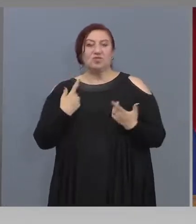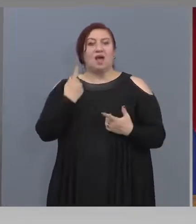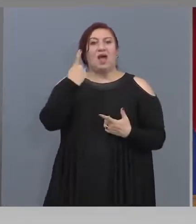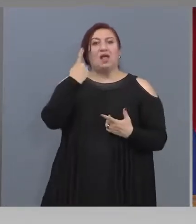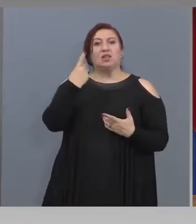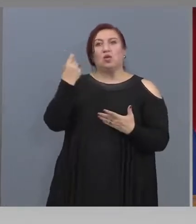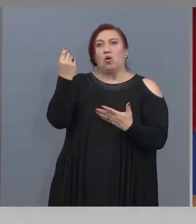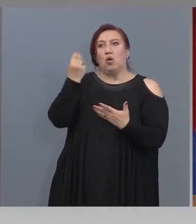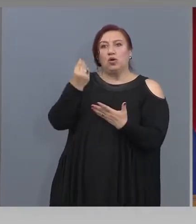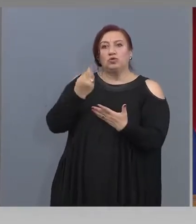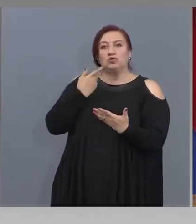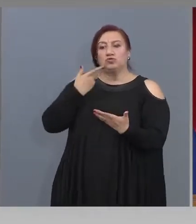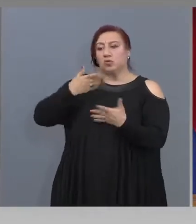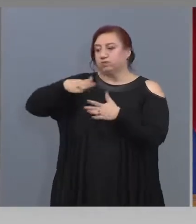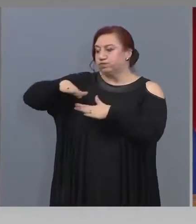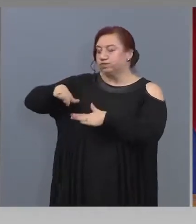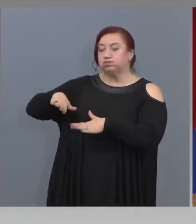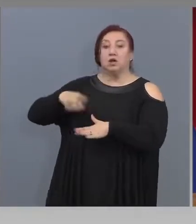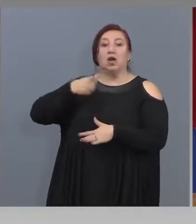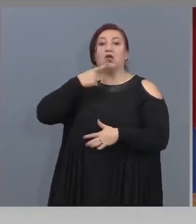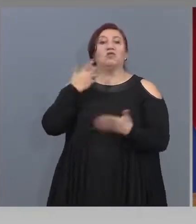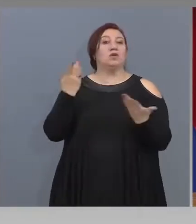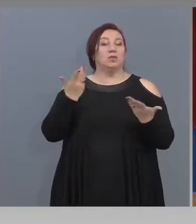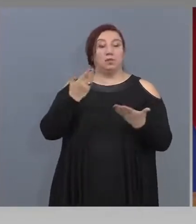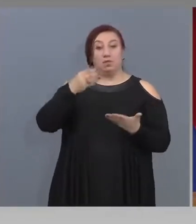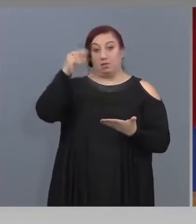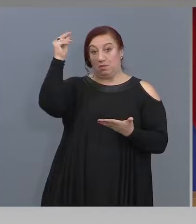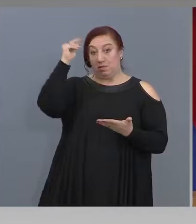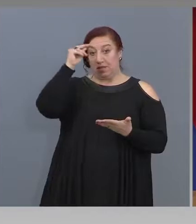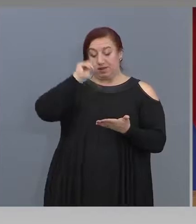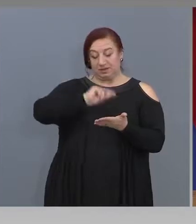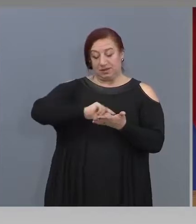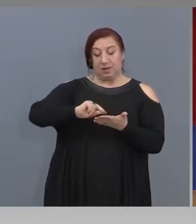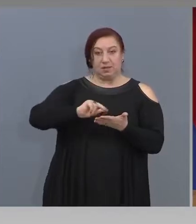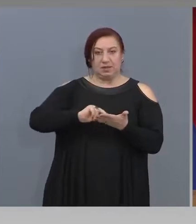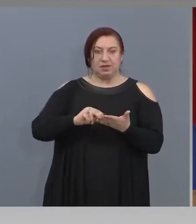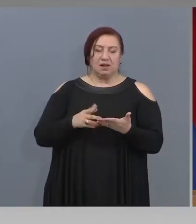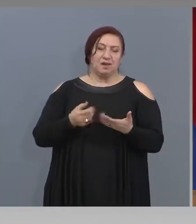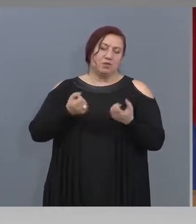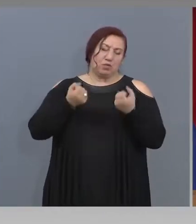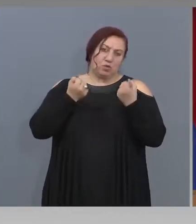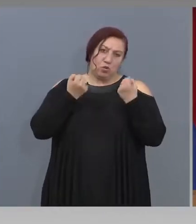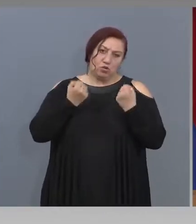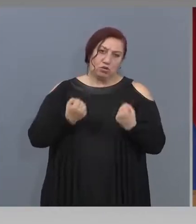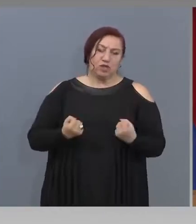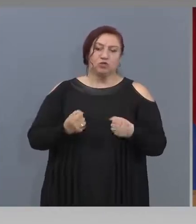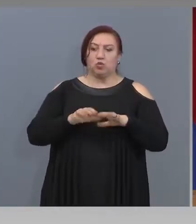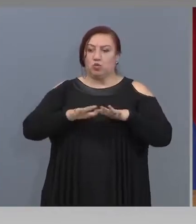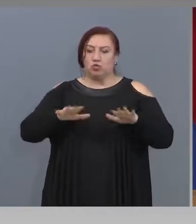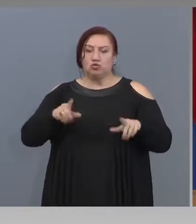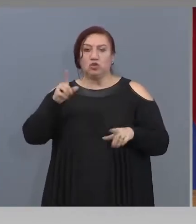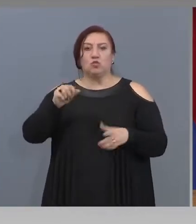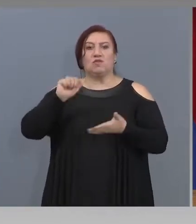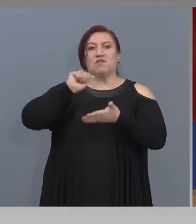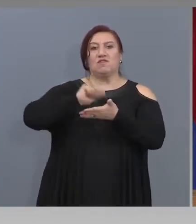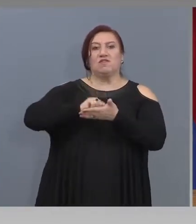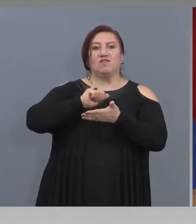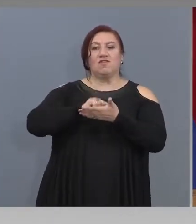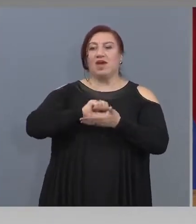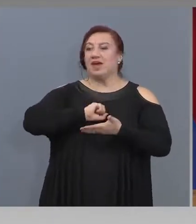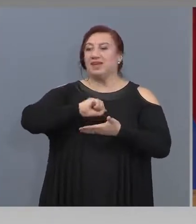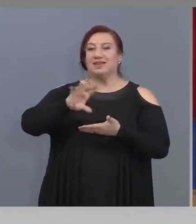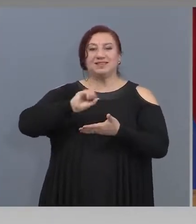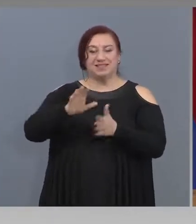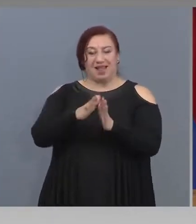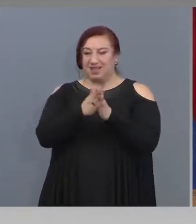подпомагането. Ставя дума за българските писатели. Изключително тежко е състоянието и на издателствата. Те поначало никога не са били в леко